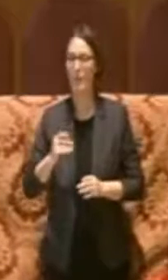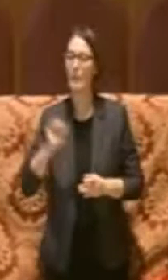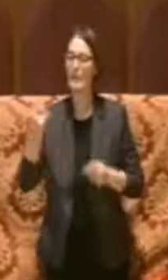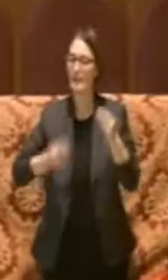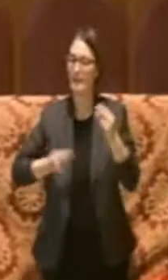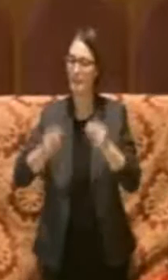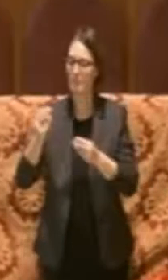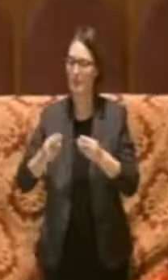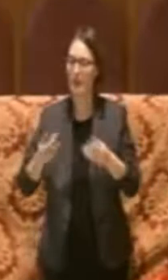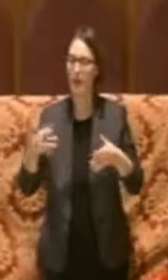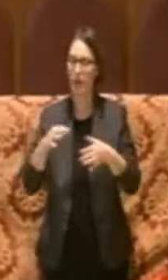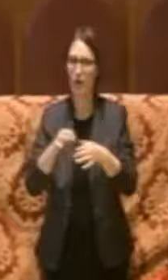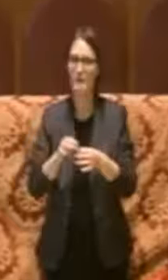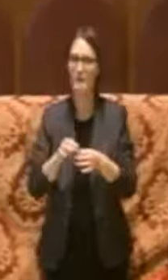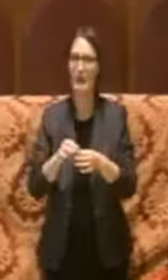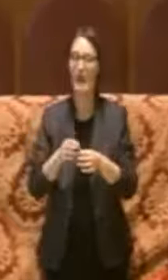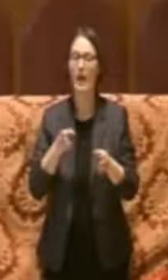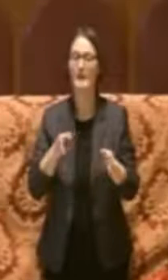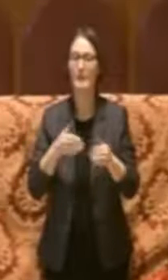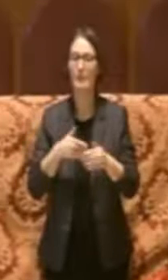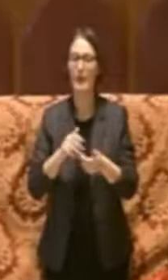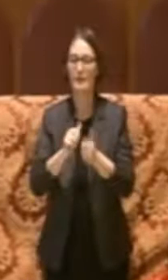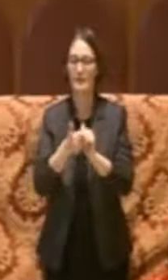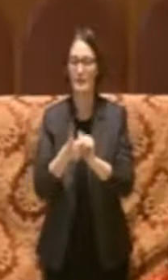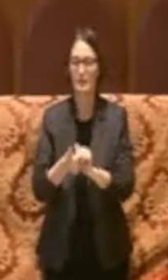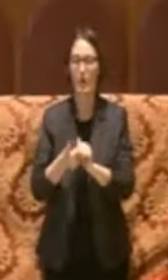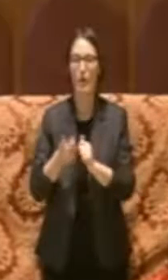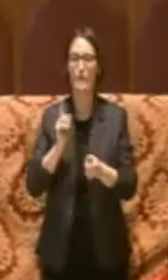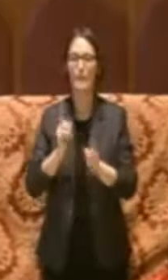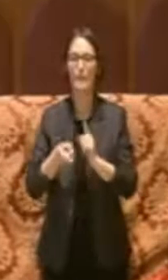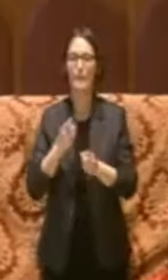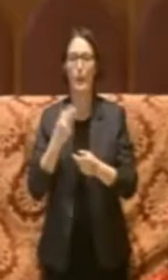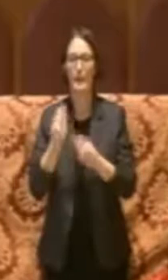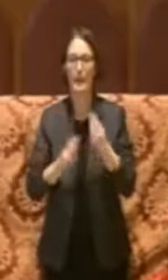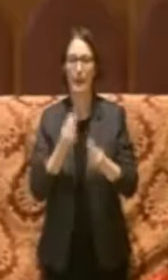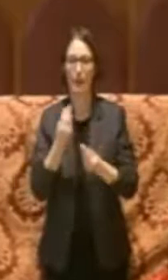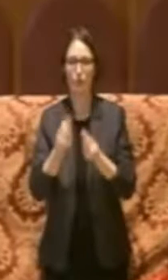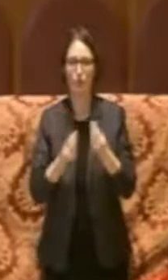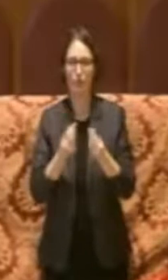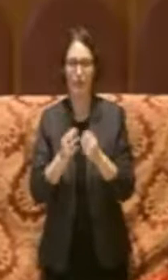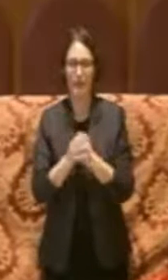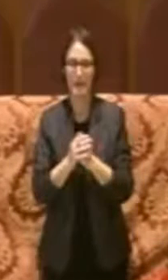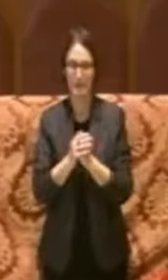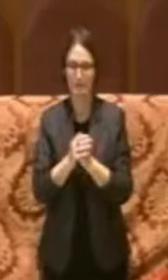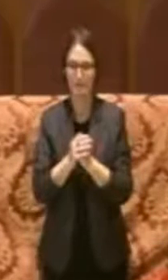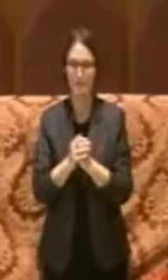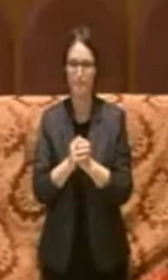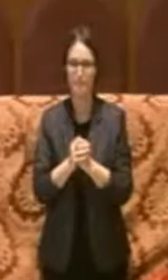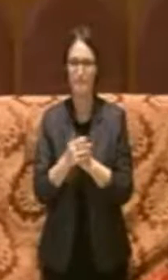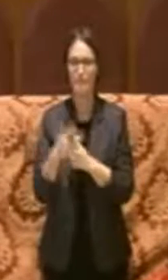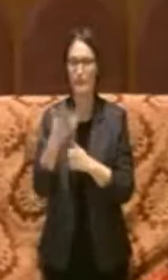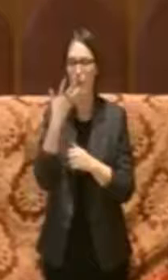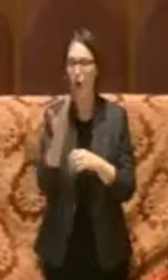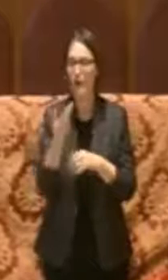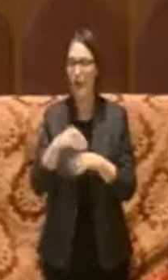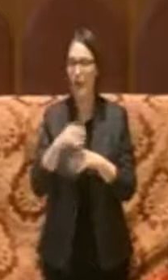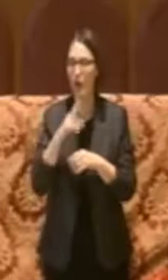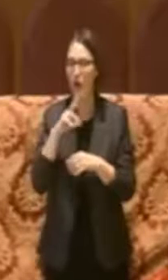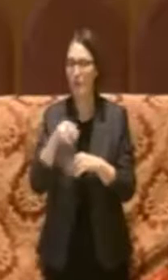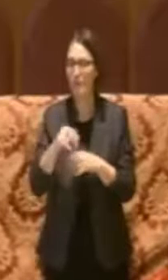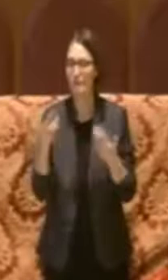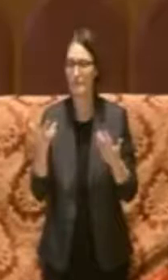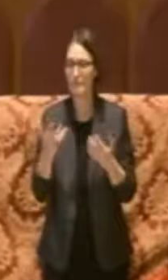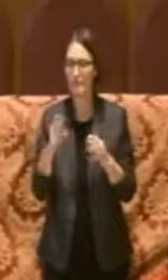Dipartimento Sport e Politiche Giovanili e vorrei commentare in